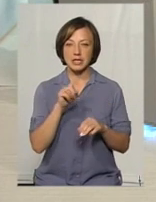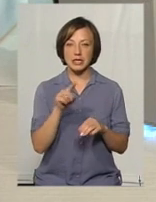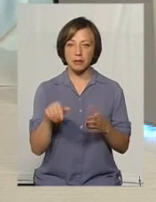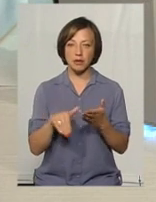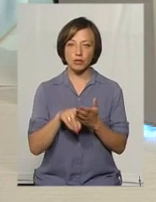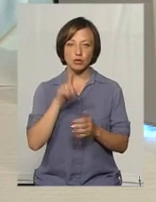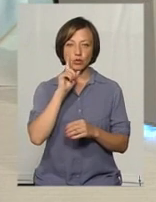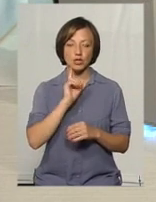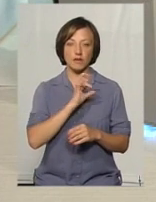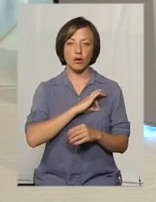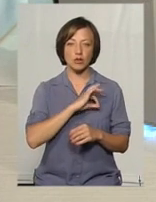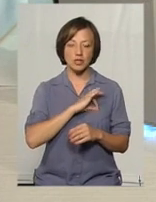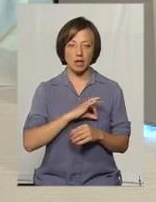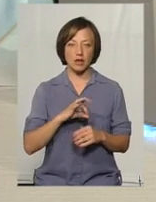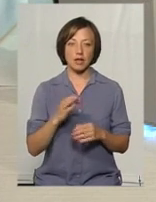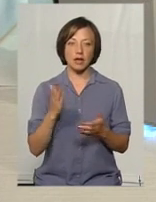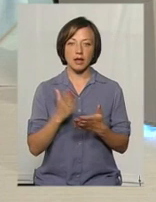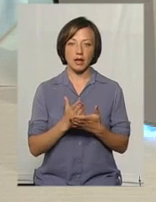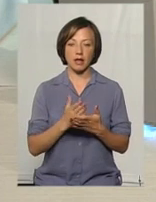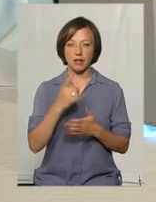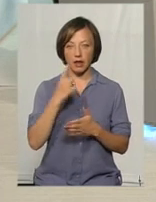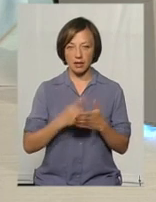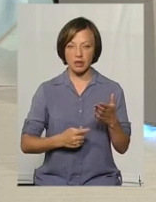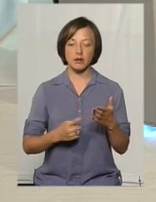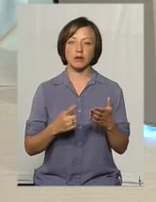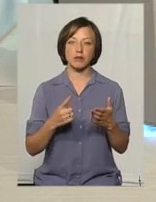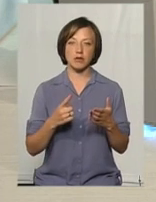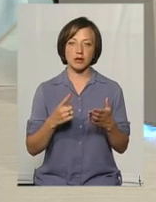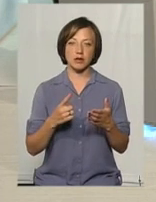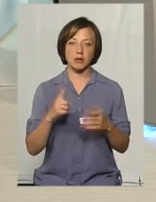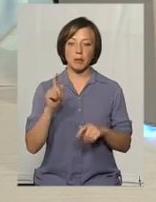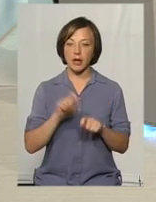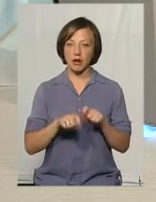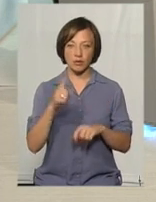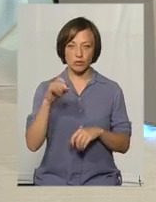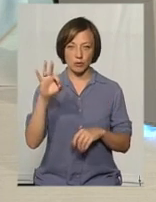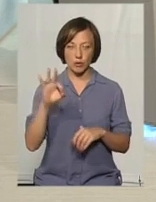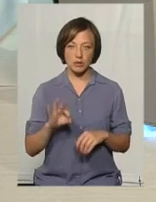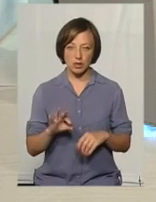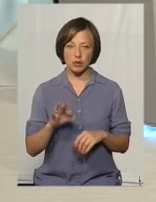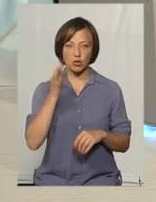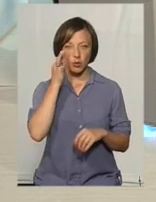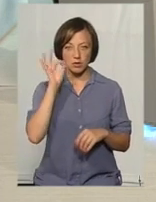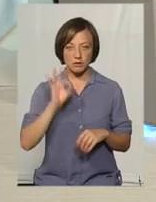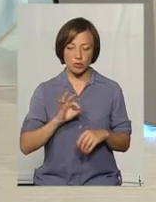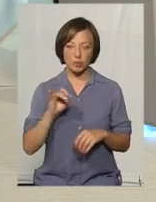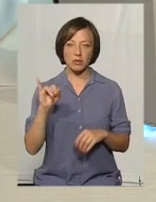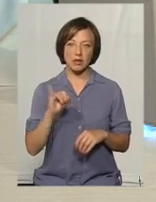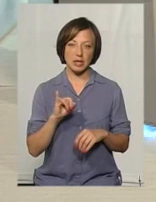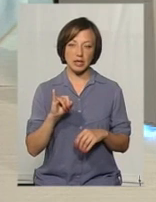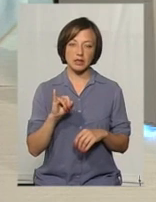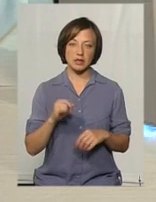які нам зручні у використанні, які є надійними, які є валідними, тобто вони є перевіреними досвідом. І